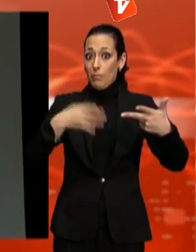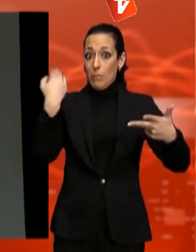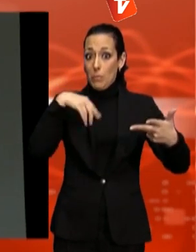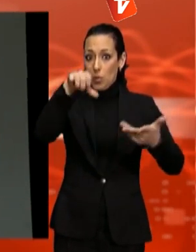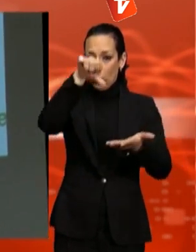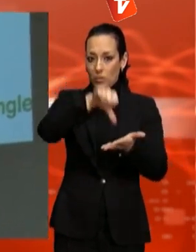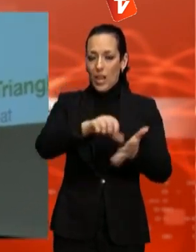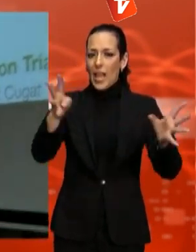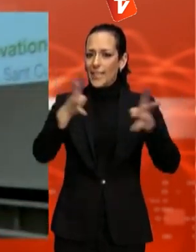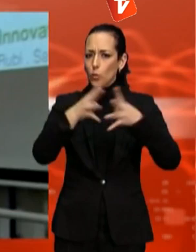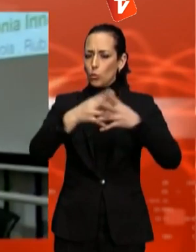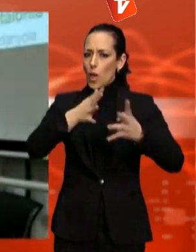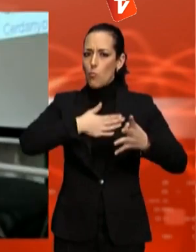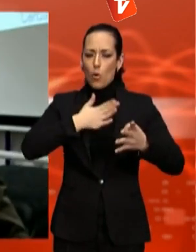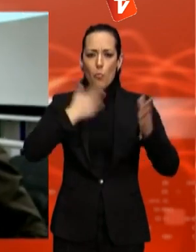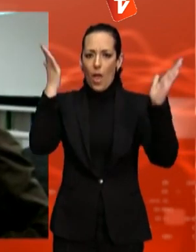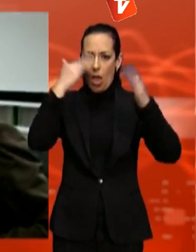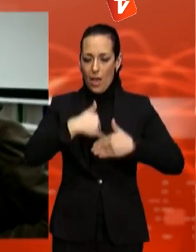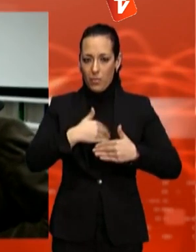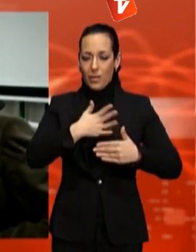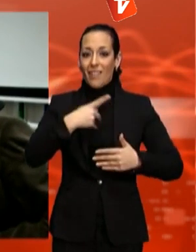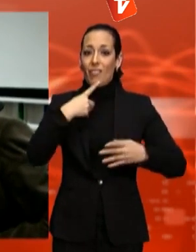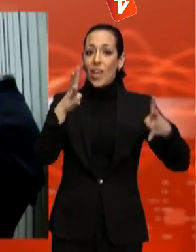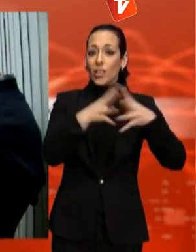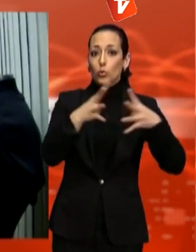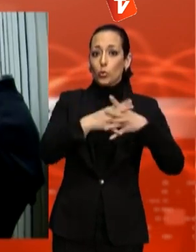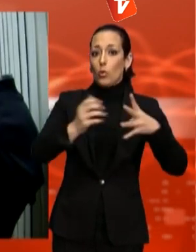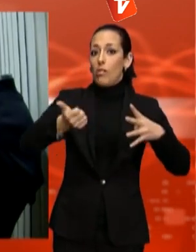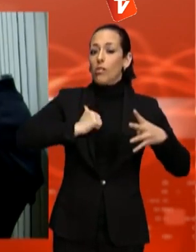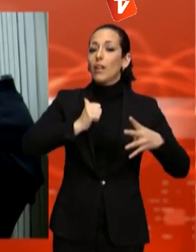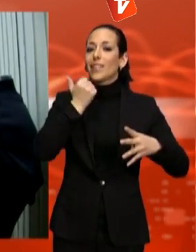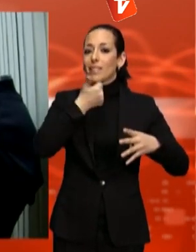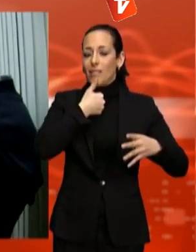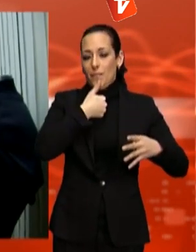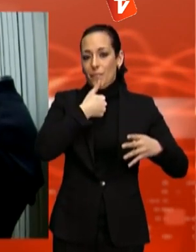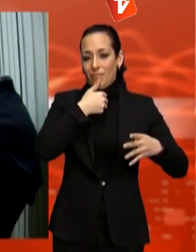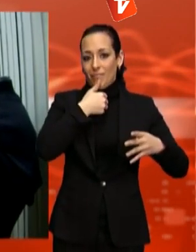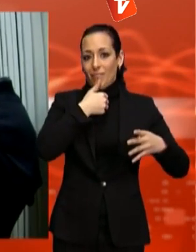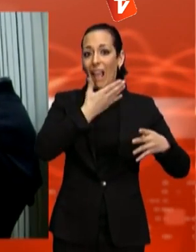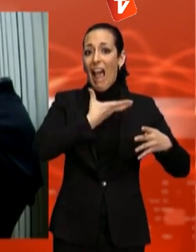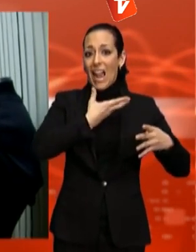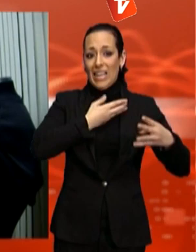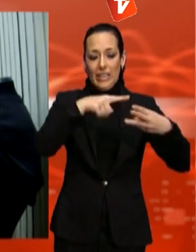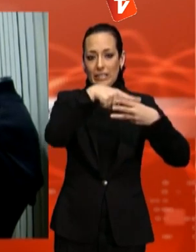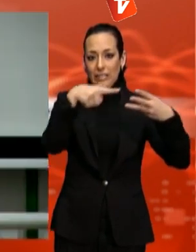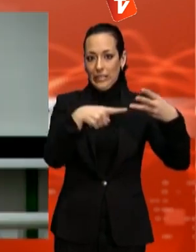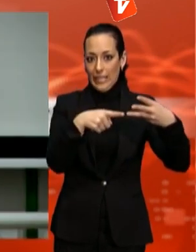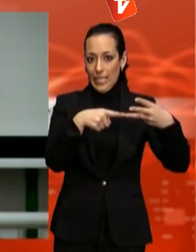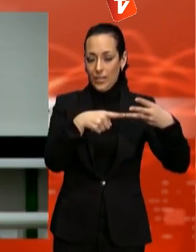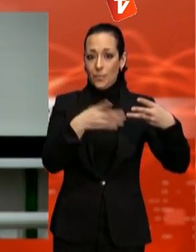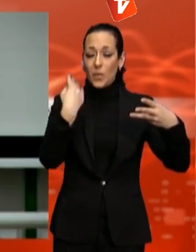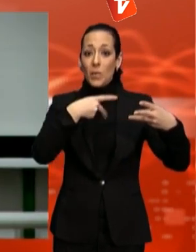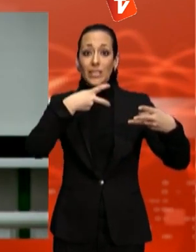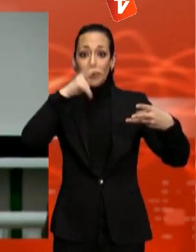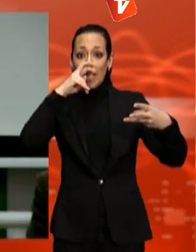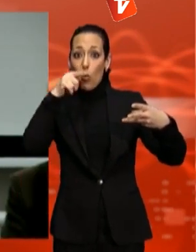sinó que s'alimenta de les estructures municipals. La seva presidència és anual i rotatòria entre les tres alcaldies. Sant Cugat acaba ara la seva